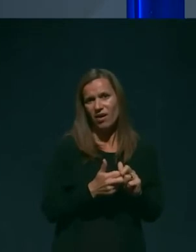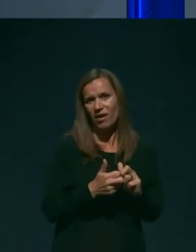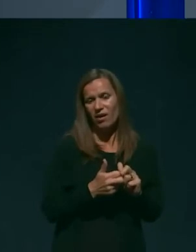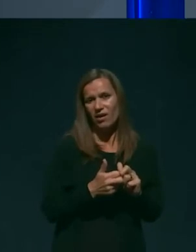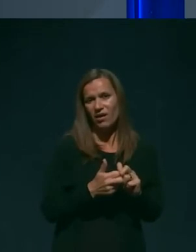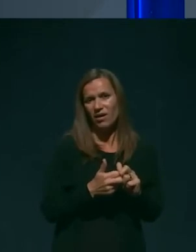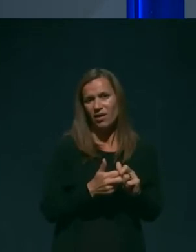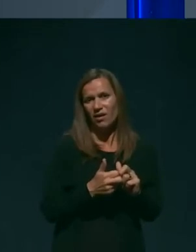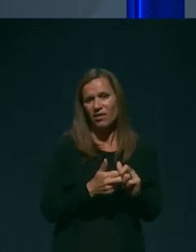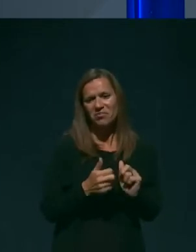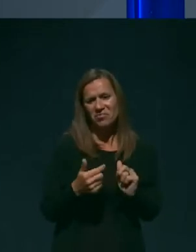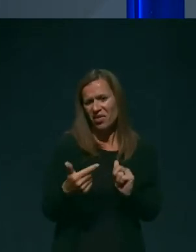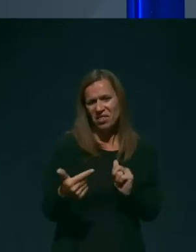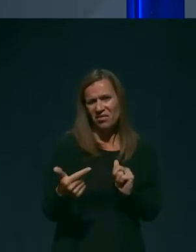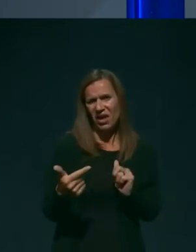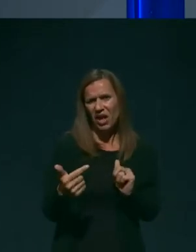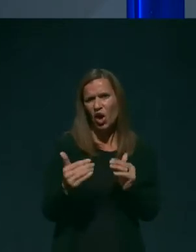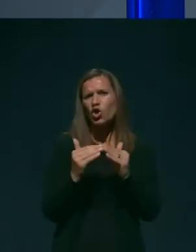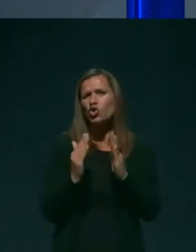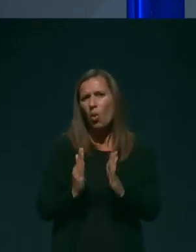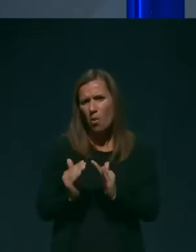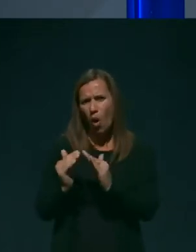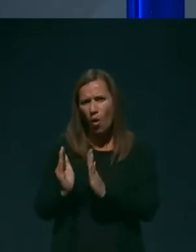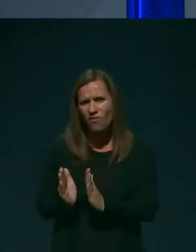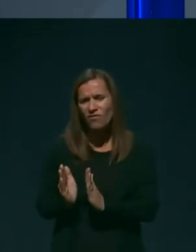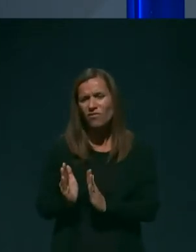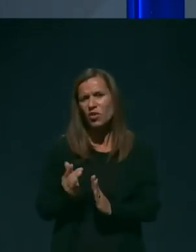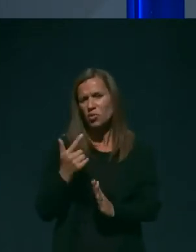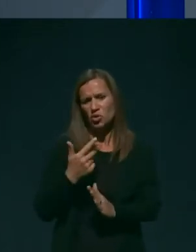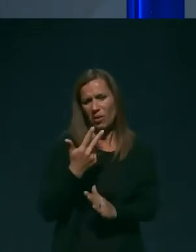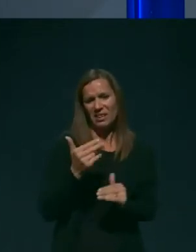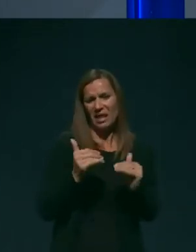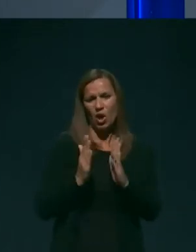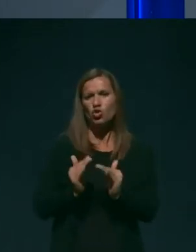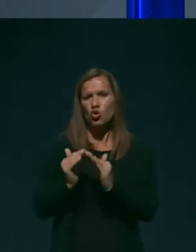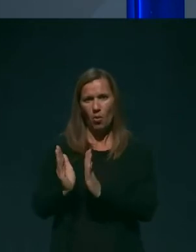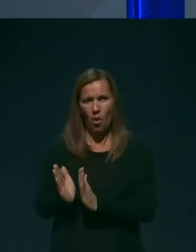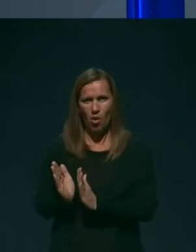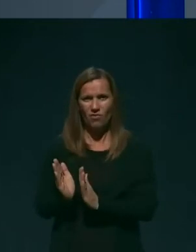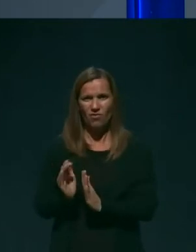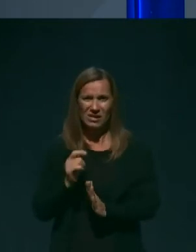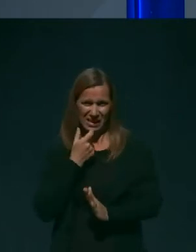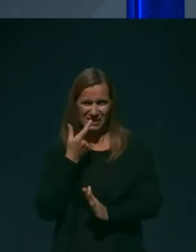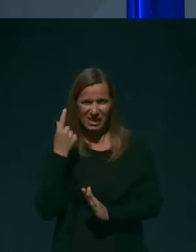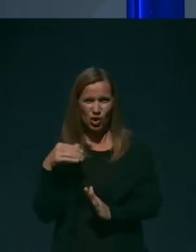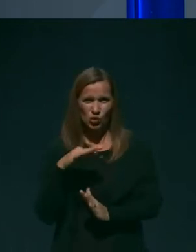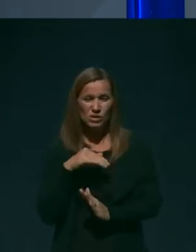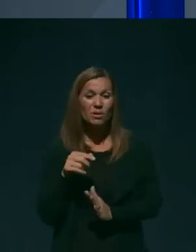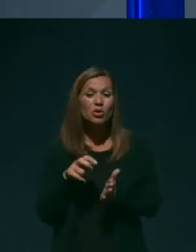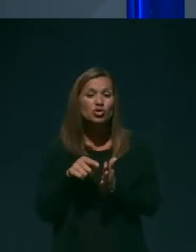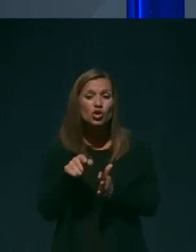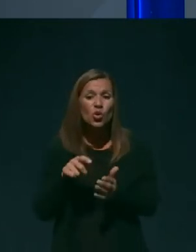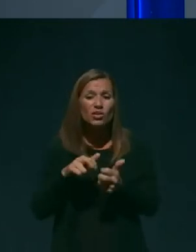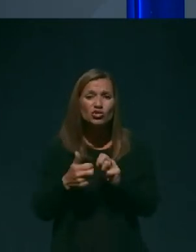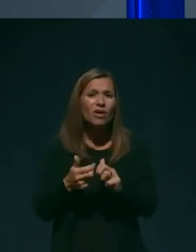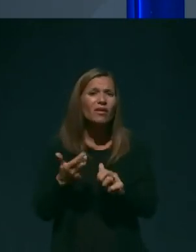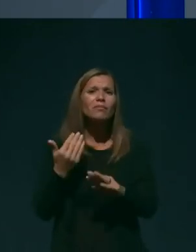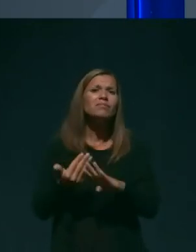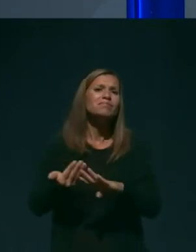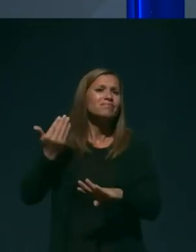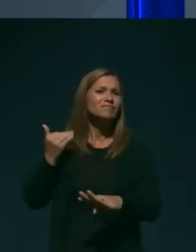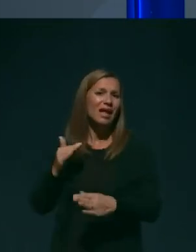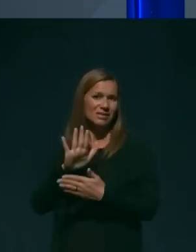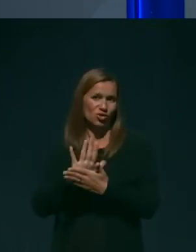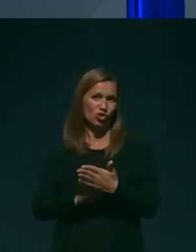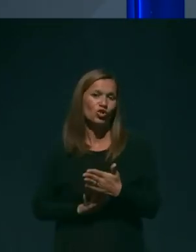velike težave le v treh domovih in še te so nastople praktično ob samem začetku epidemije. Se pravi, že od